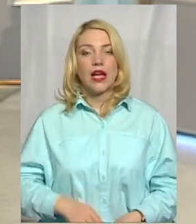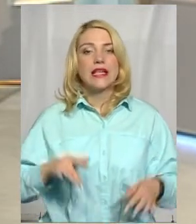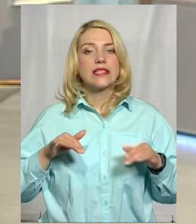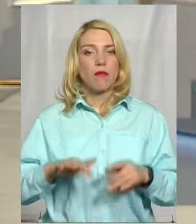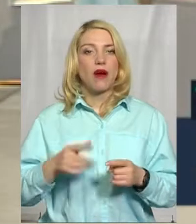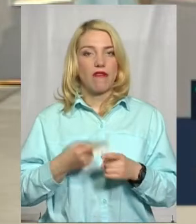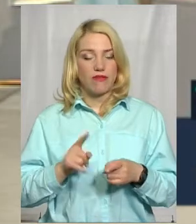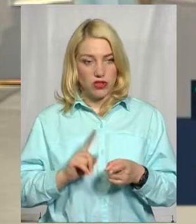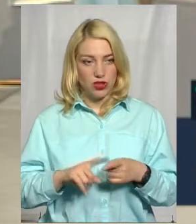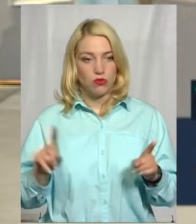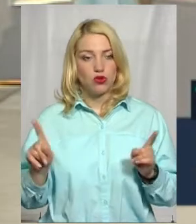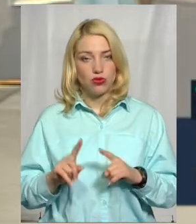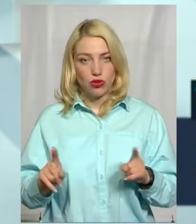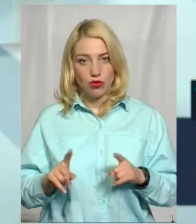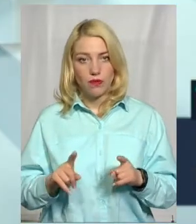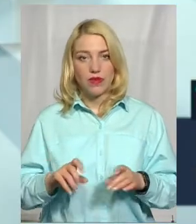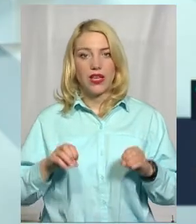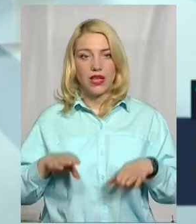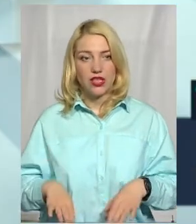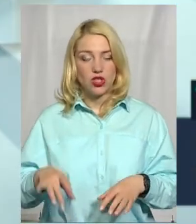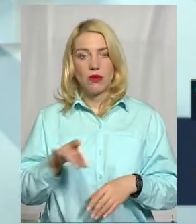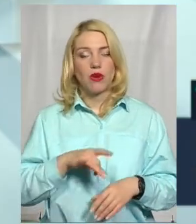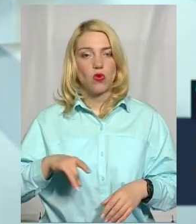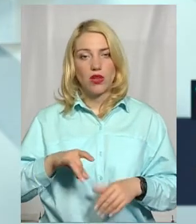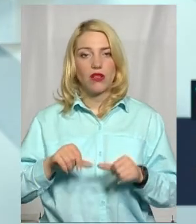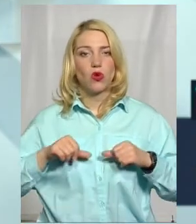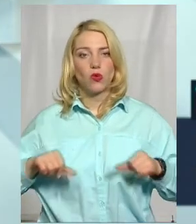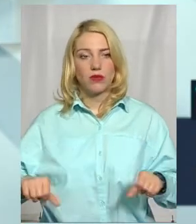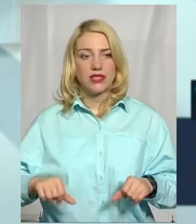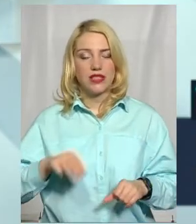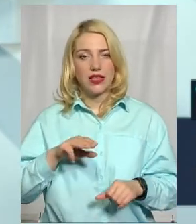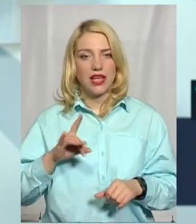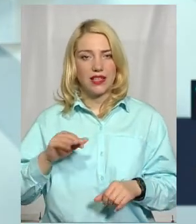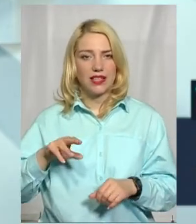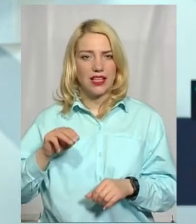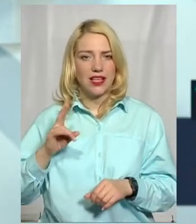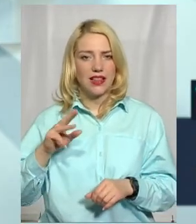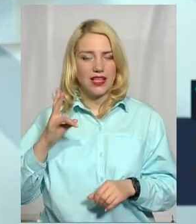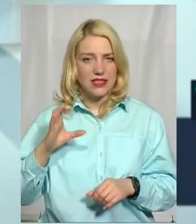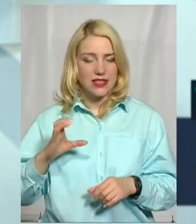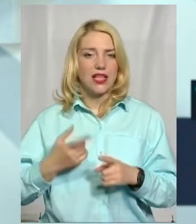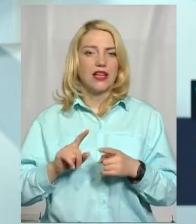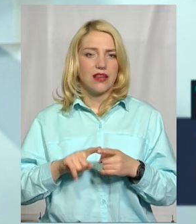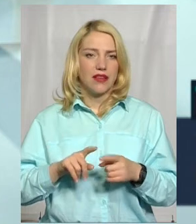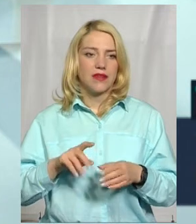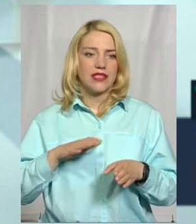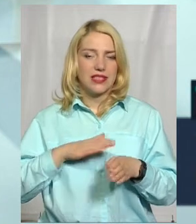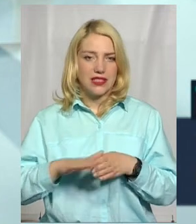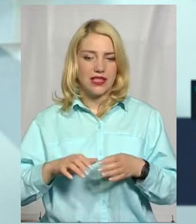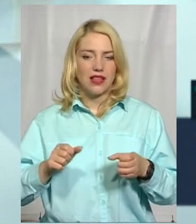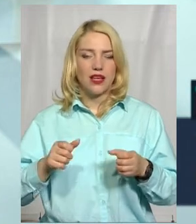рішенням регіональної комісії ТЕП ТНС здійснили